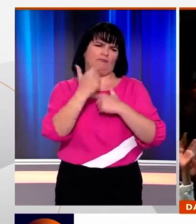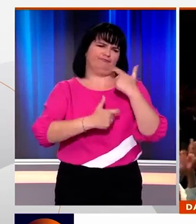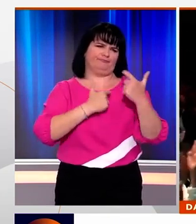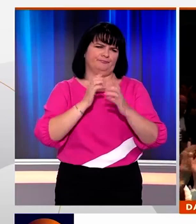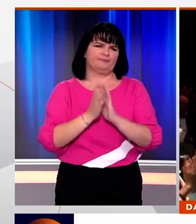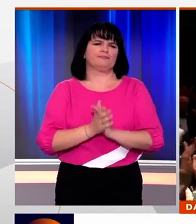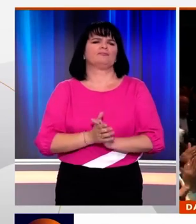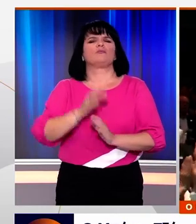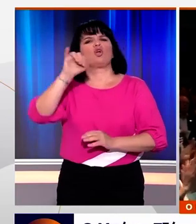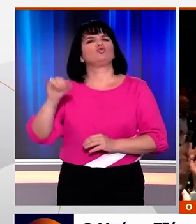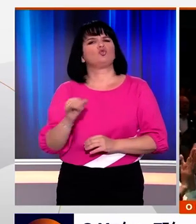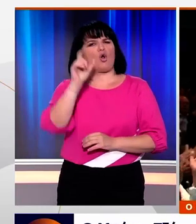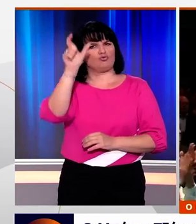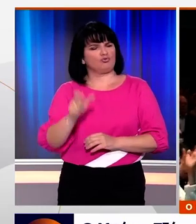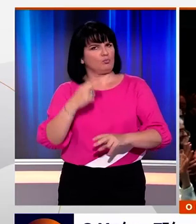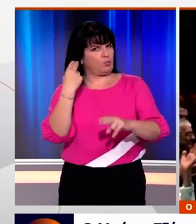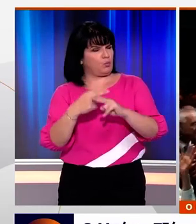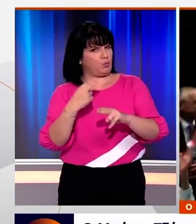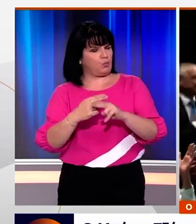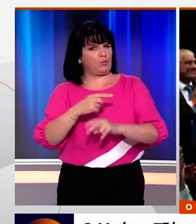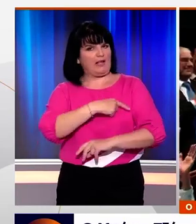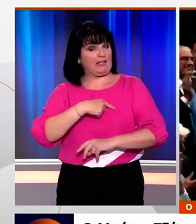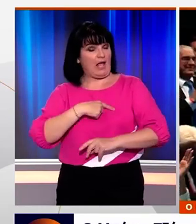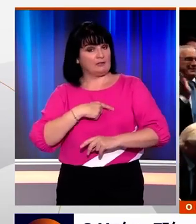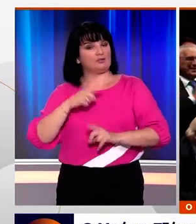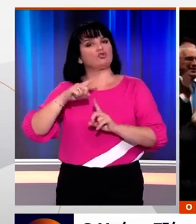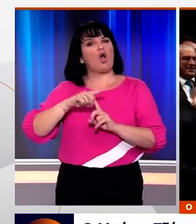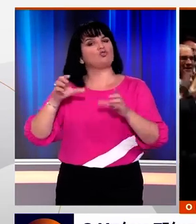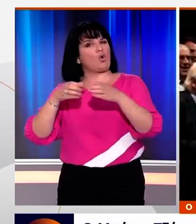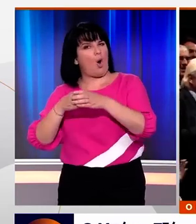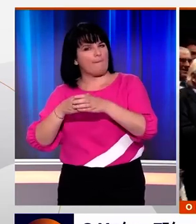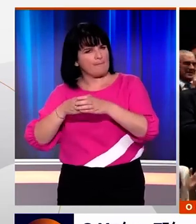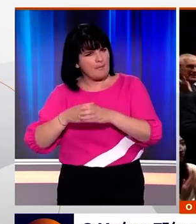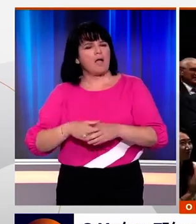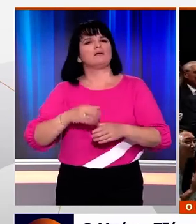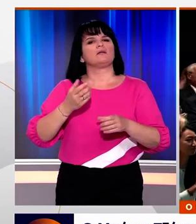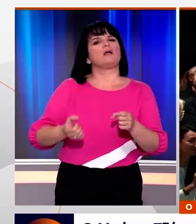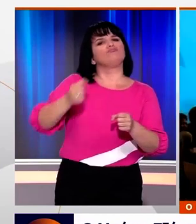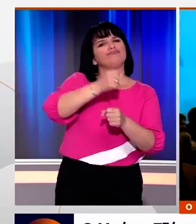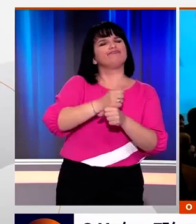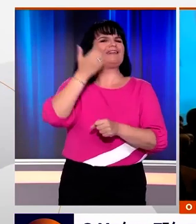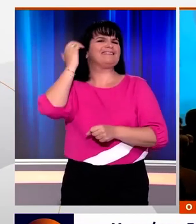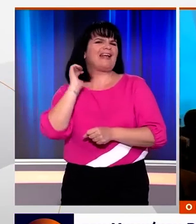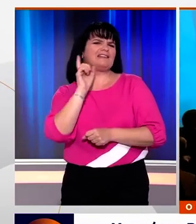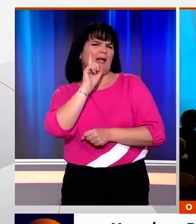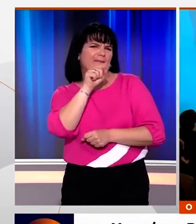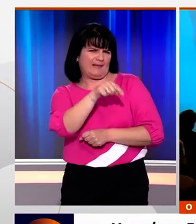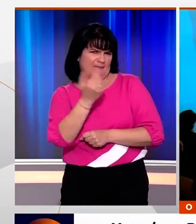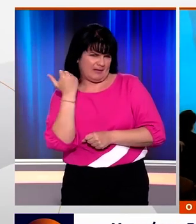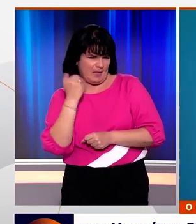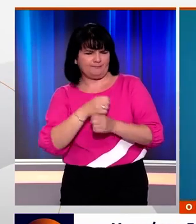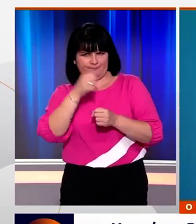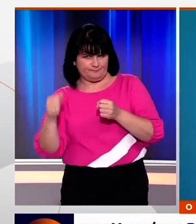Ο Μπόρις Τζόνσον είναι πλέον επίσημα ο νέος ηγέτης των Τόρης και ο διάδοχος της Τερέσα Μέης στην Πρωθυπουργία του Ηνωμένου Βασιλείου.